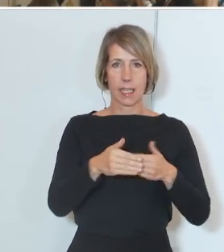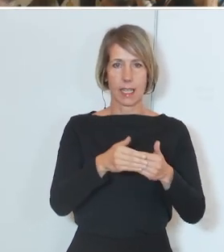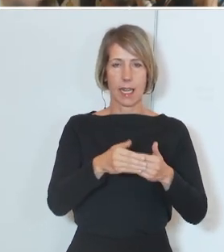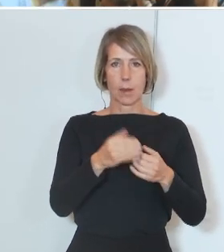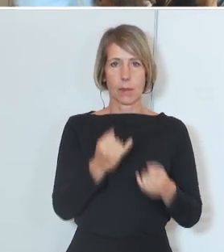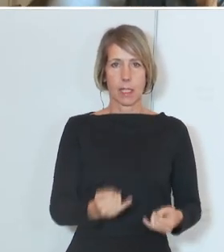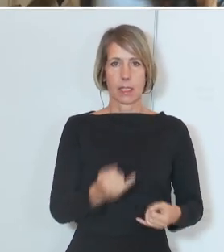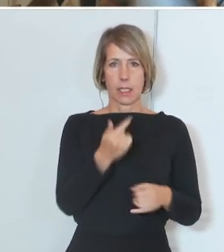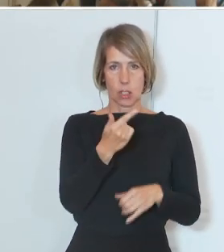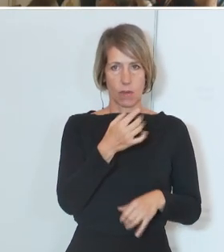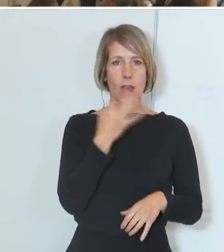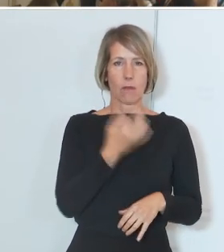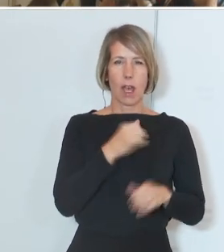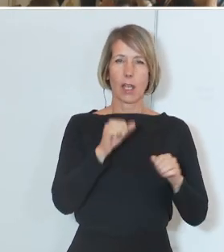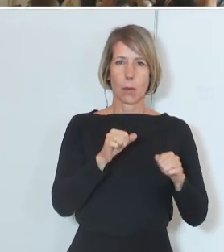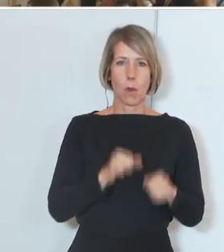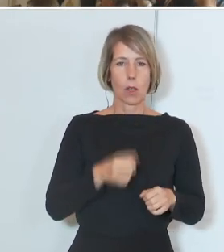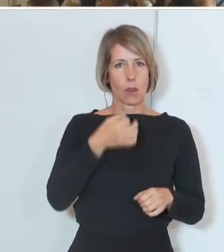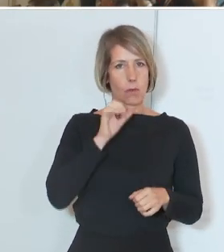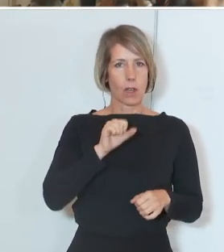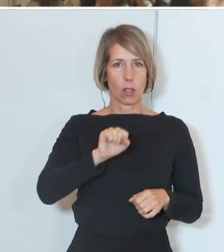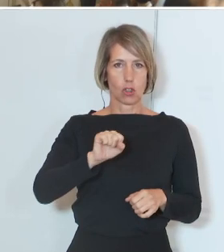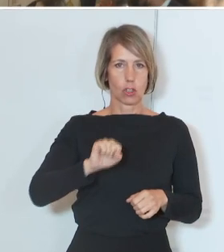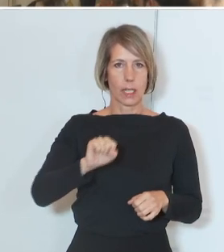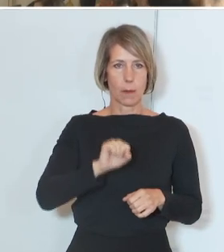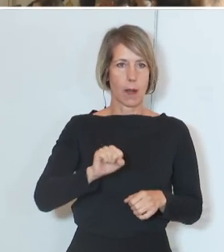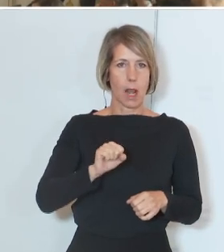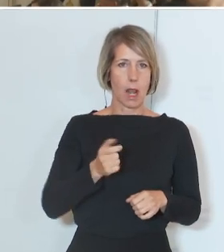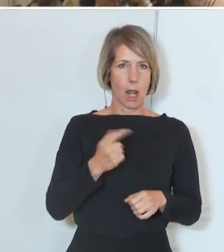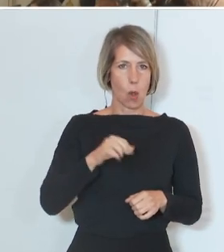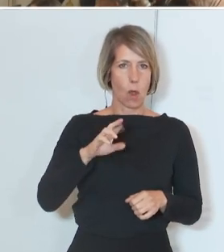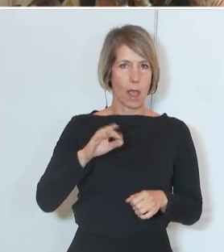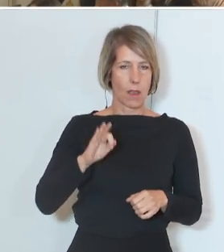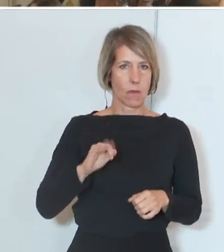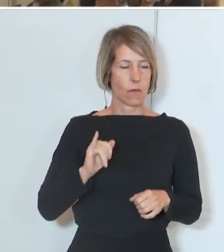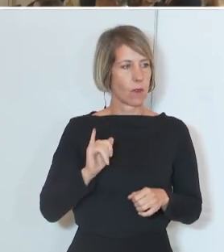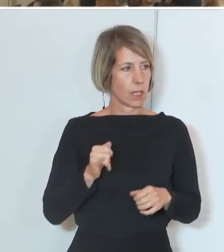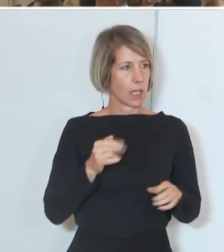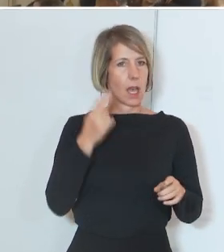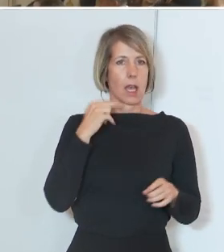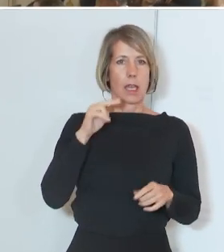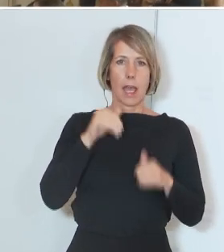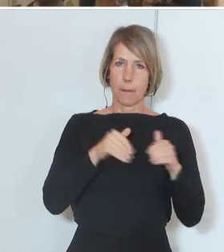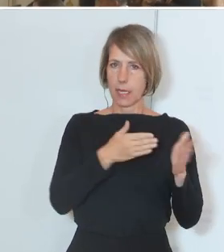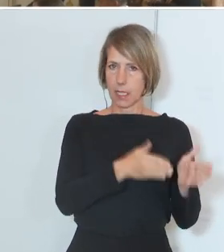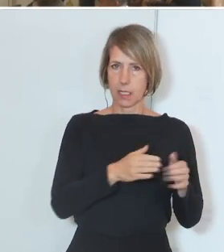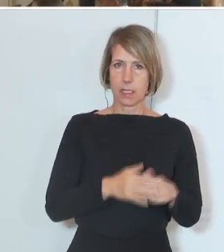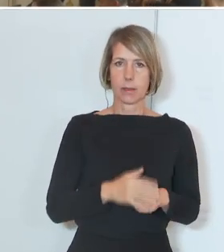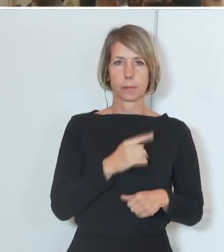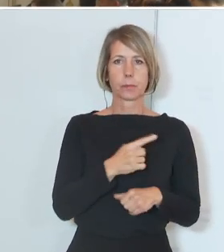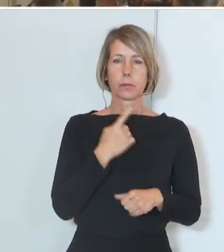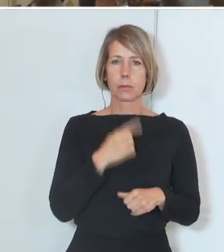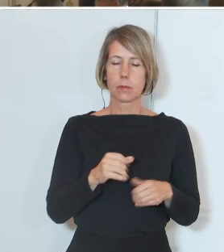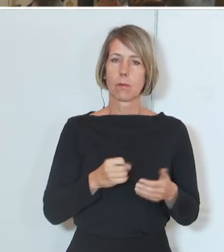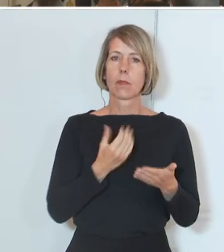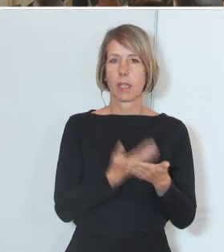Möglichkeit für zwei Fragen. Frau Striebel, ORF, bitte. Ja, an den Herrn Minister, jetzt haben Sie von Empfehlungen gesprochen,